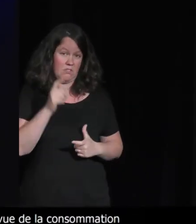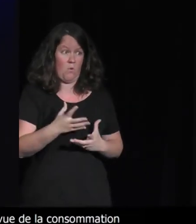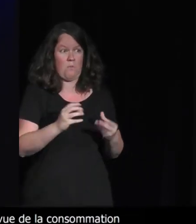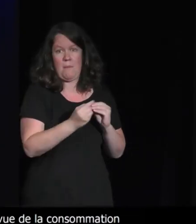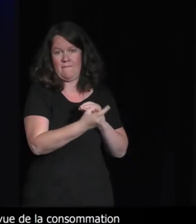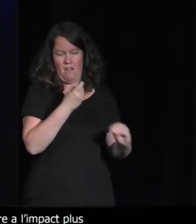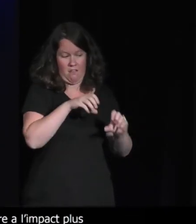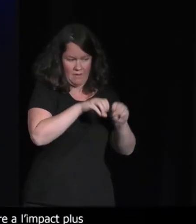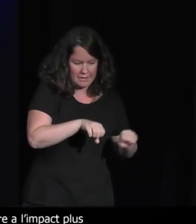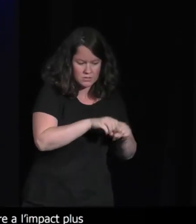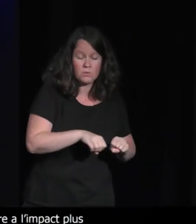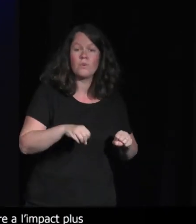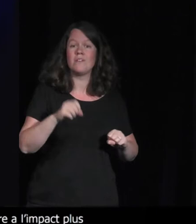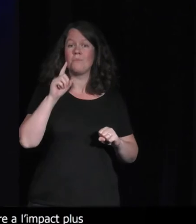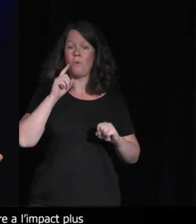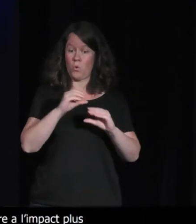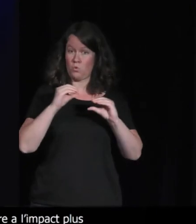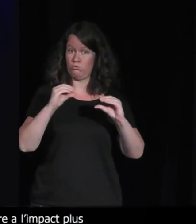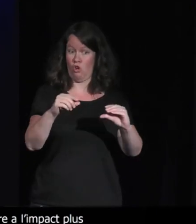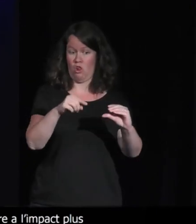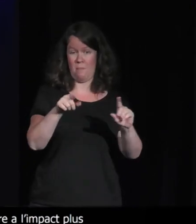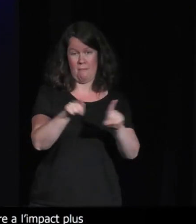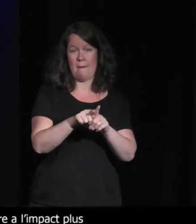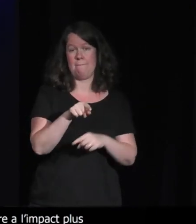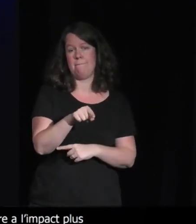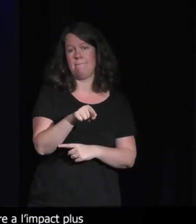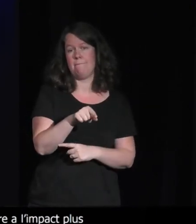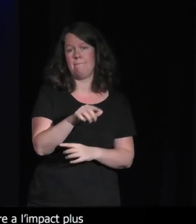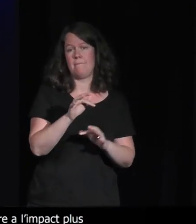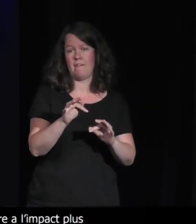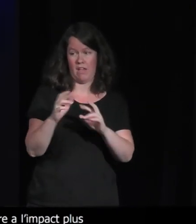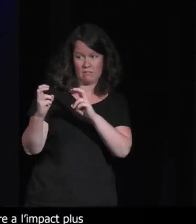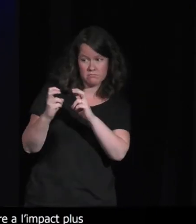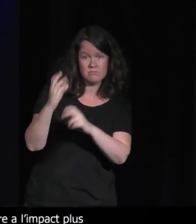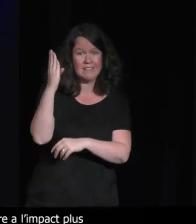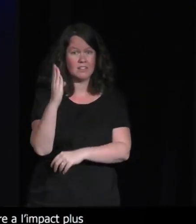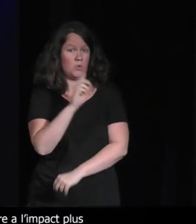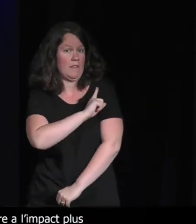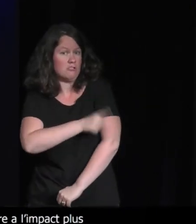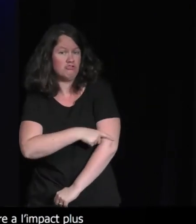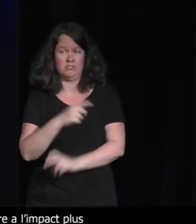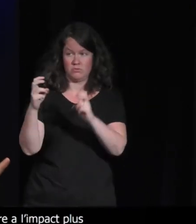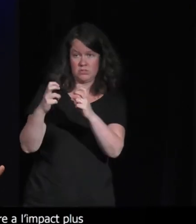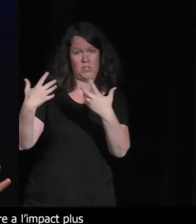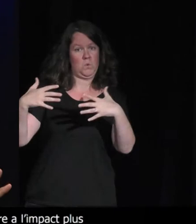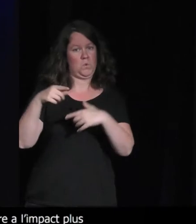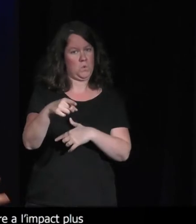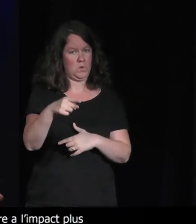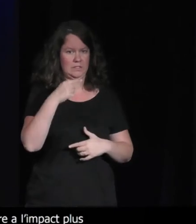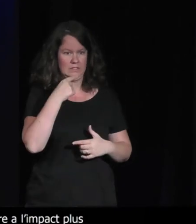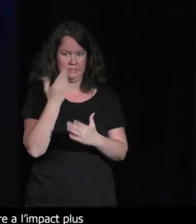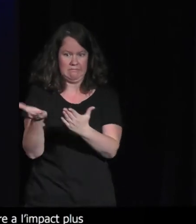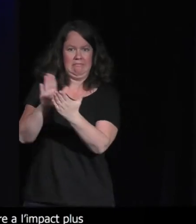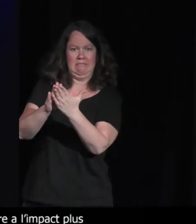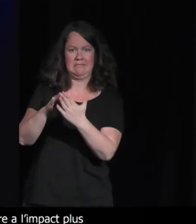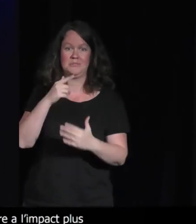consoles, on est aussi sur des objets qui sont particulièrement gourmands en termes de demandes énergétiques. Donc finalement, on a le pire des deux mondes. pourrait